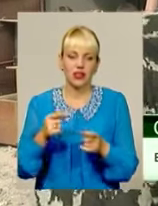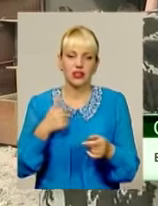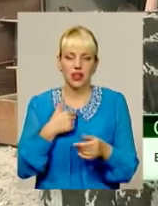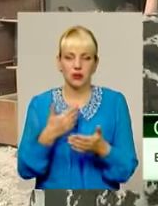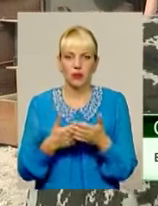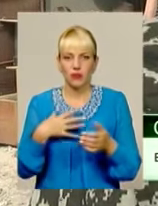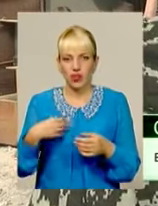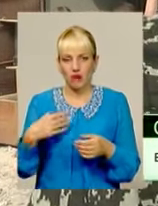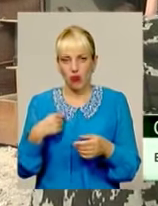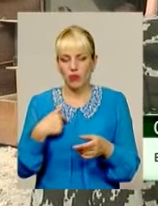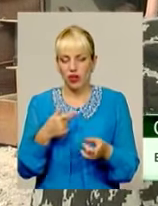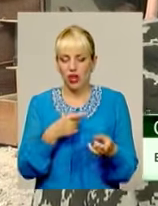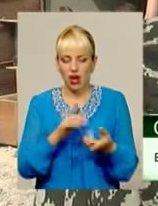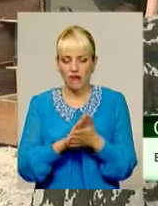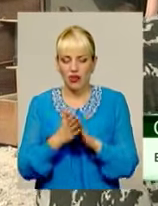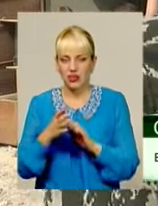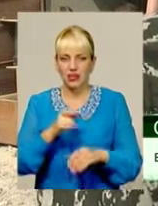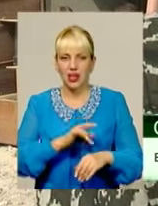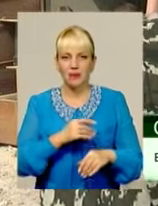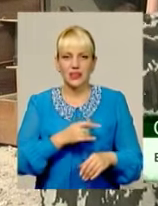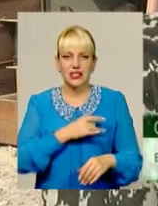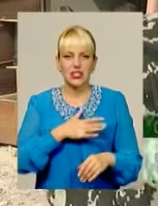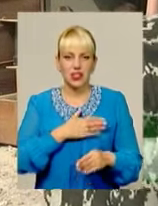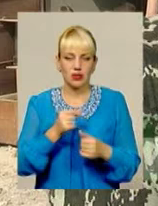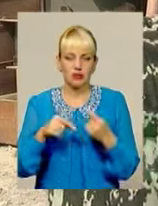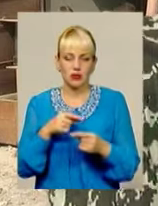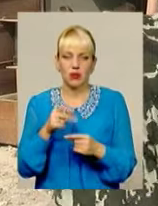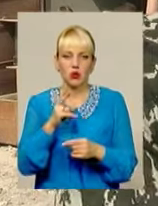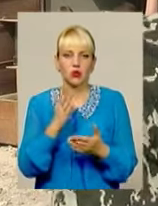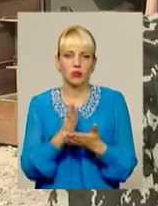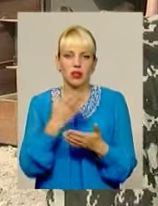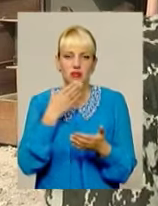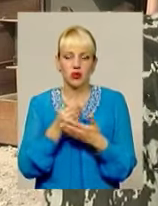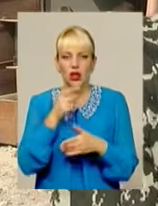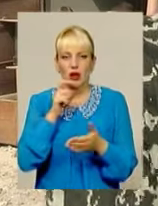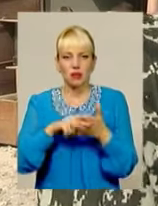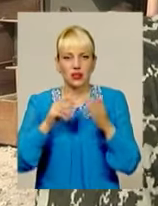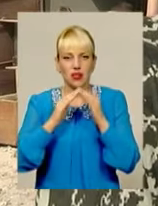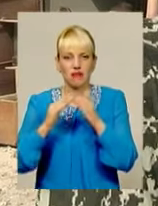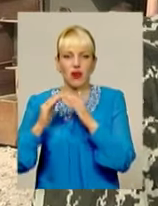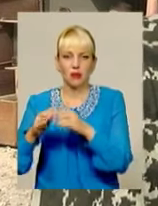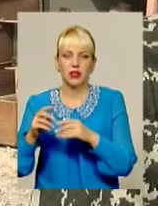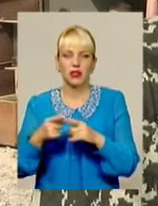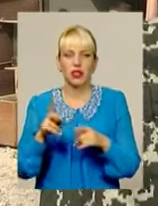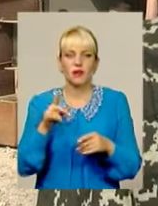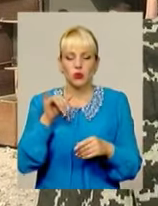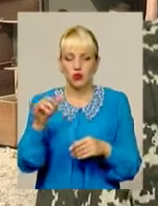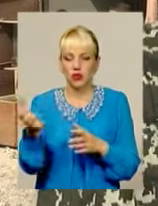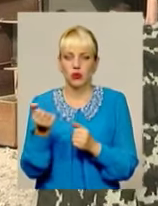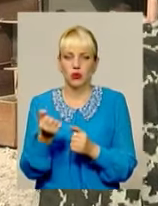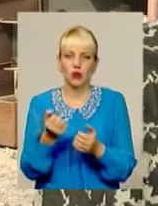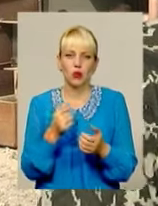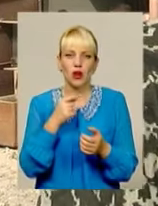львам договорився з частними предприємателями, які мають птиці фабрики, бойни, от у них беруть відходи. Це